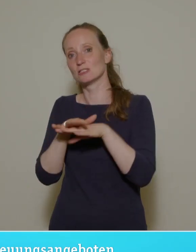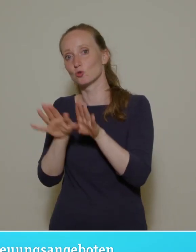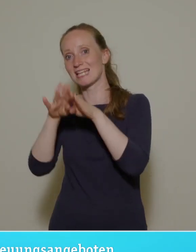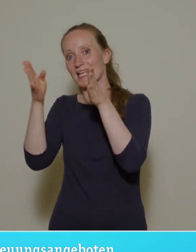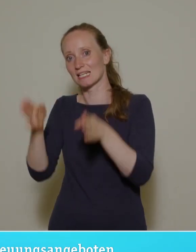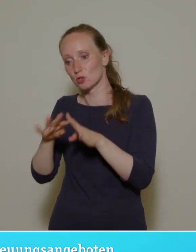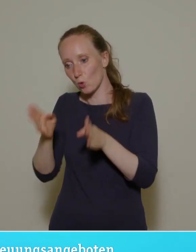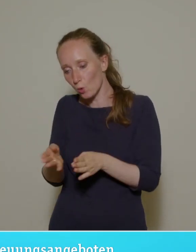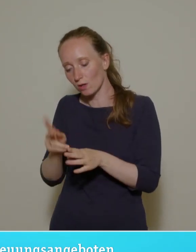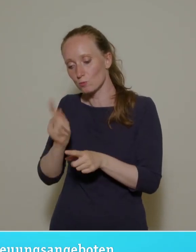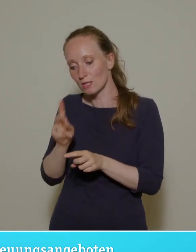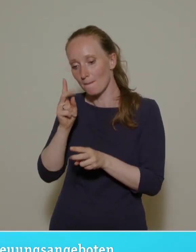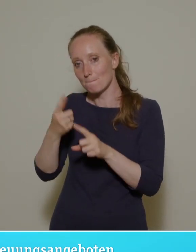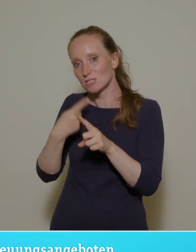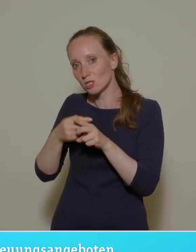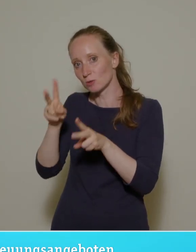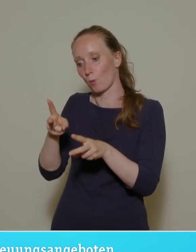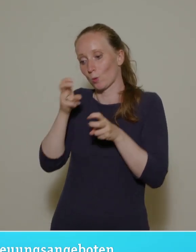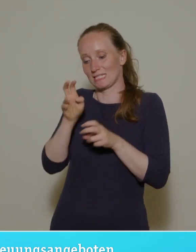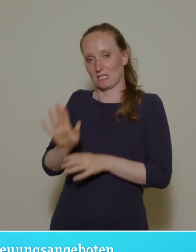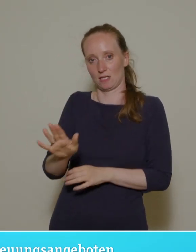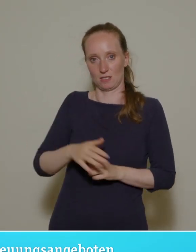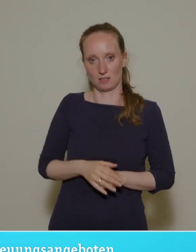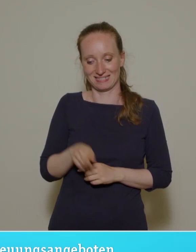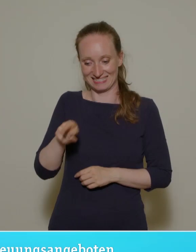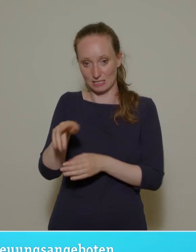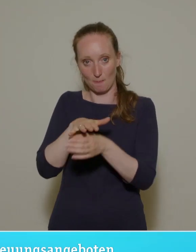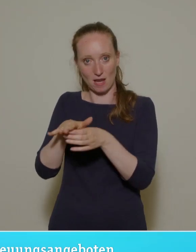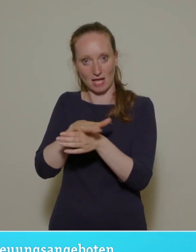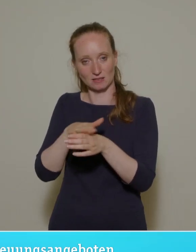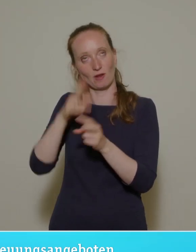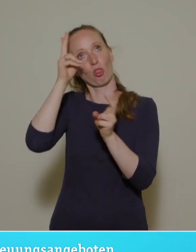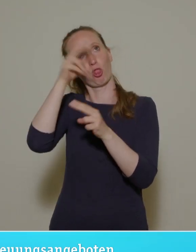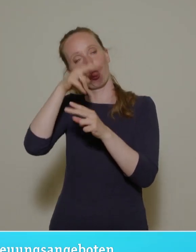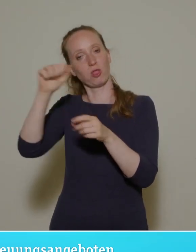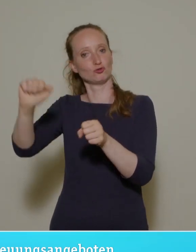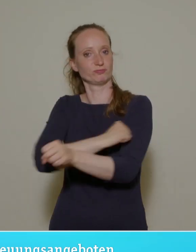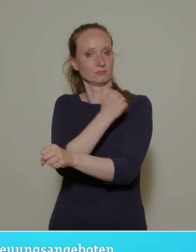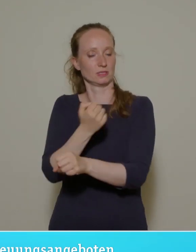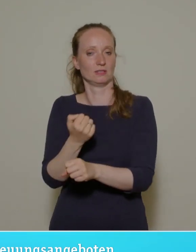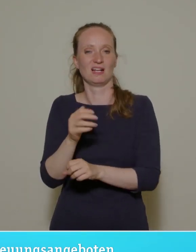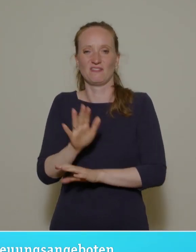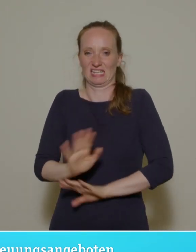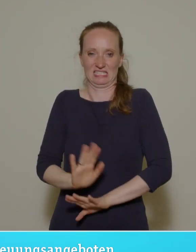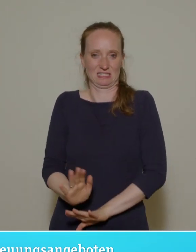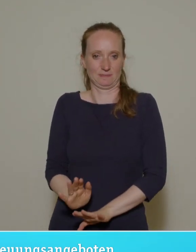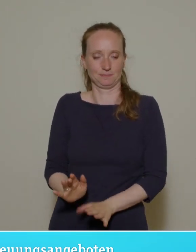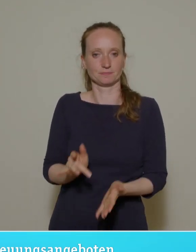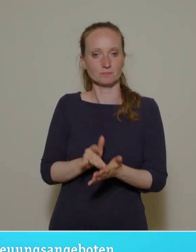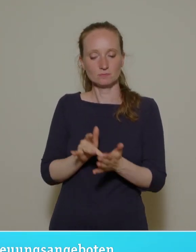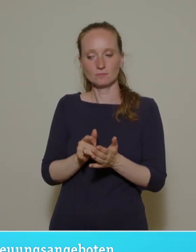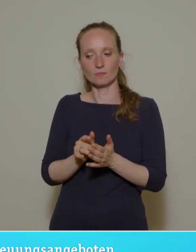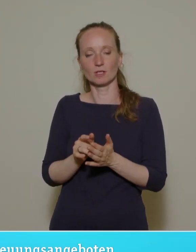damit wir nicht sozusagen fahrlässig diese Plätze ja nicht mehr haben, weil sie der